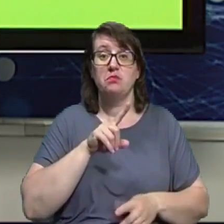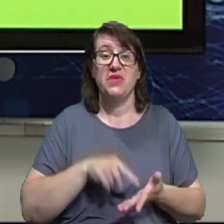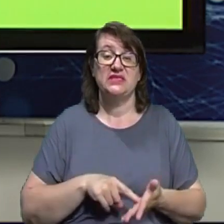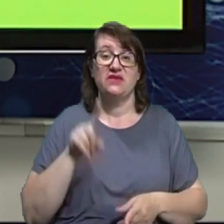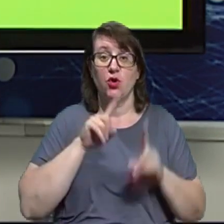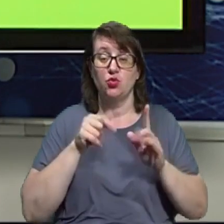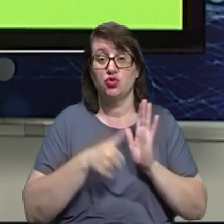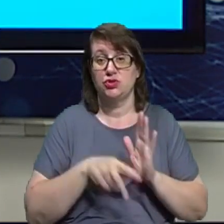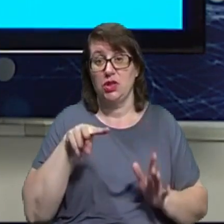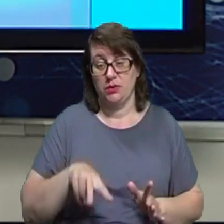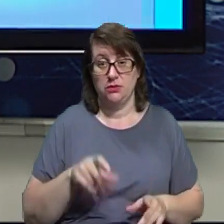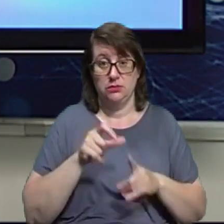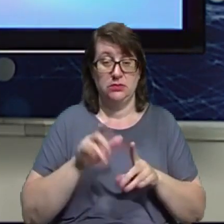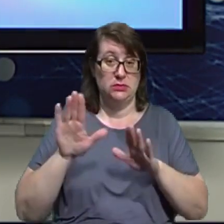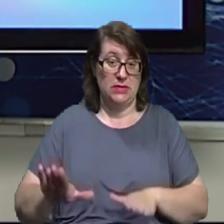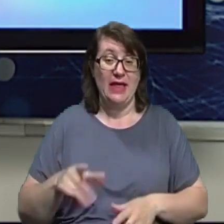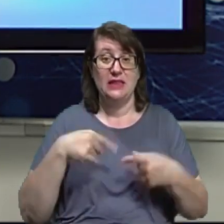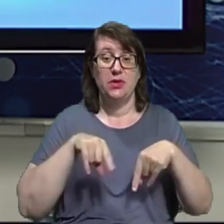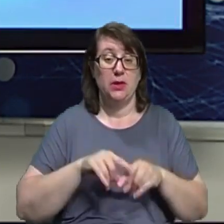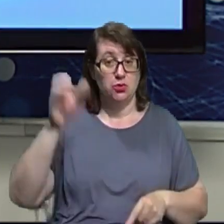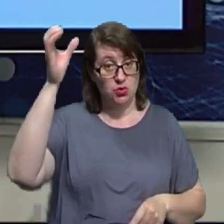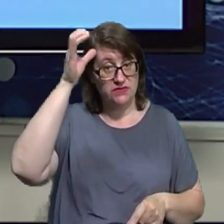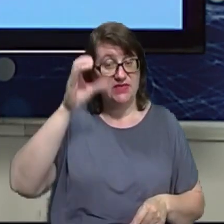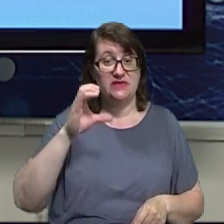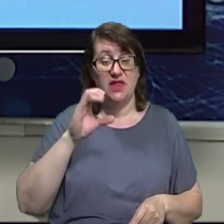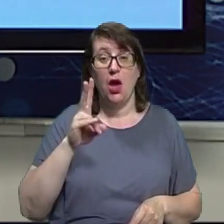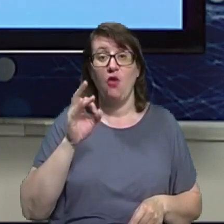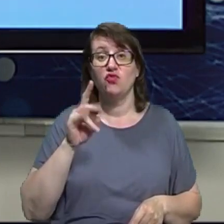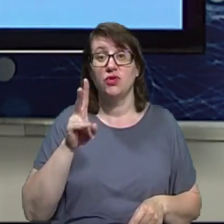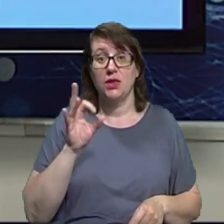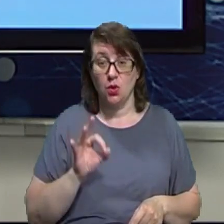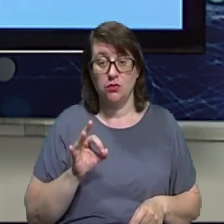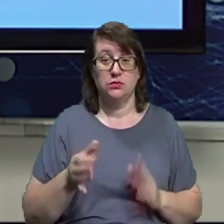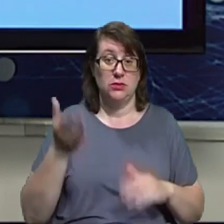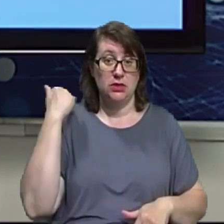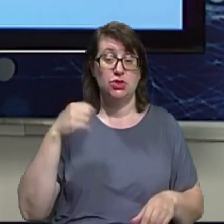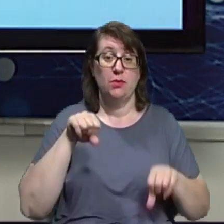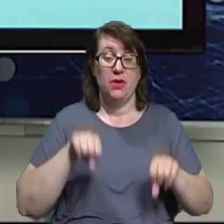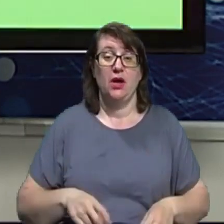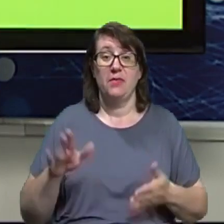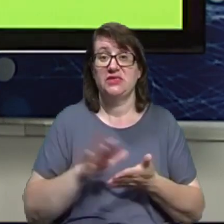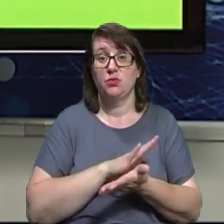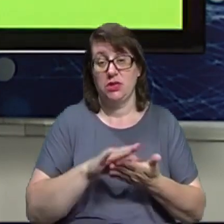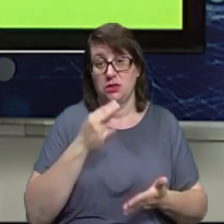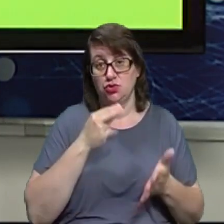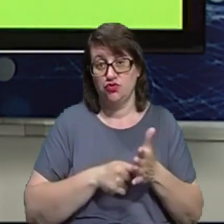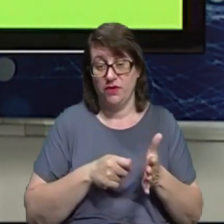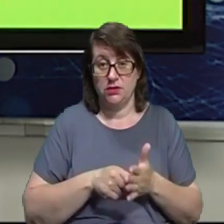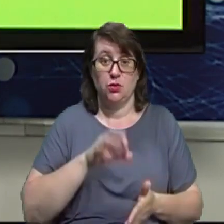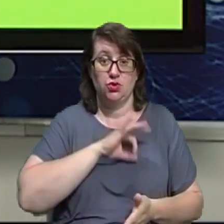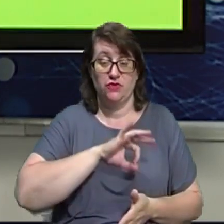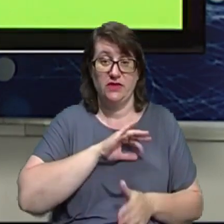словами заступниці керівника департаменту освіти Світлани Ковтуненко, раніше правом безоплатного харчування користувалися діти українських